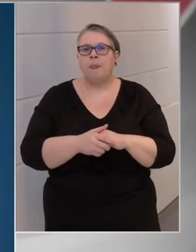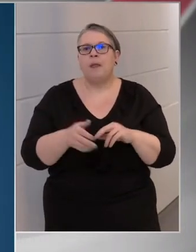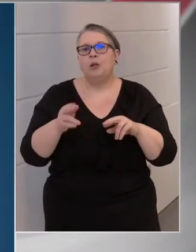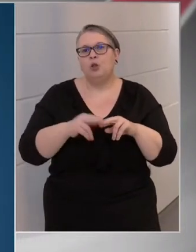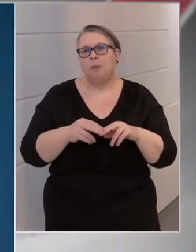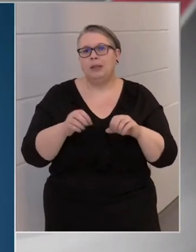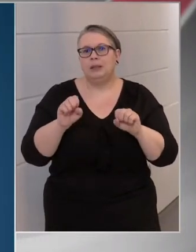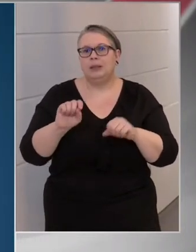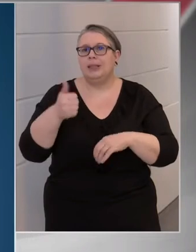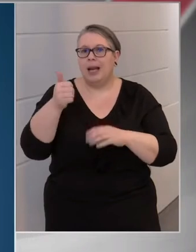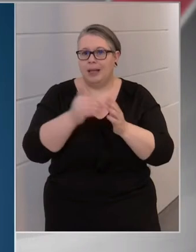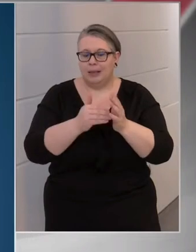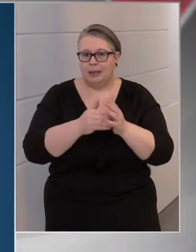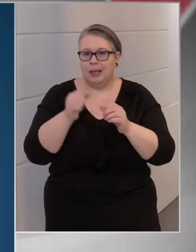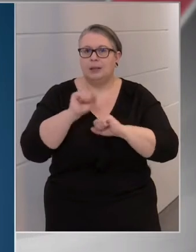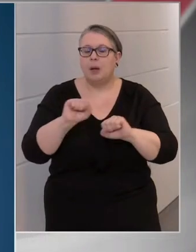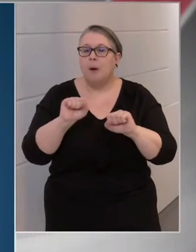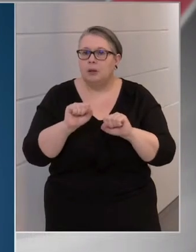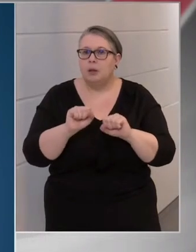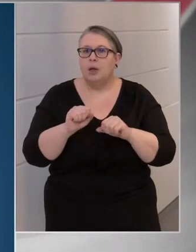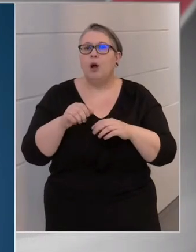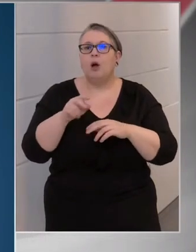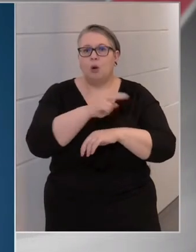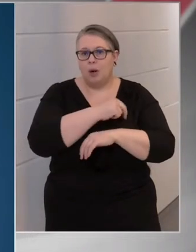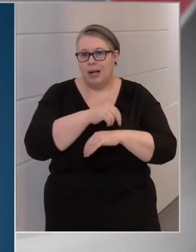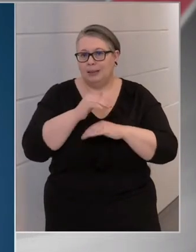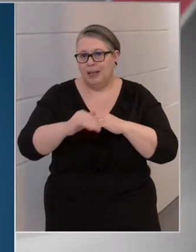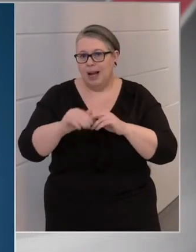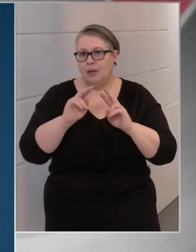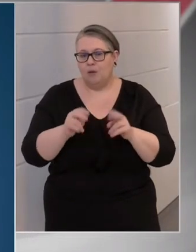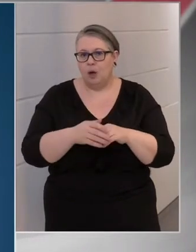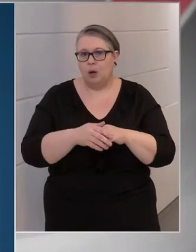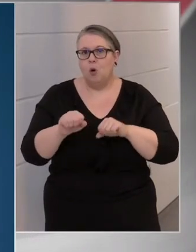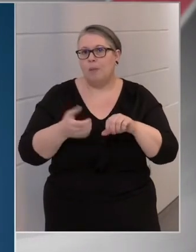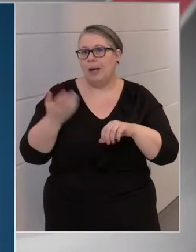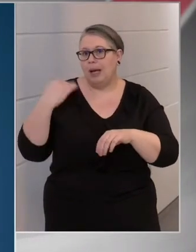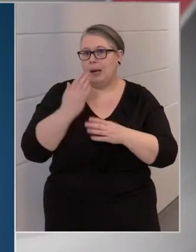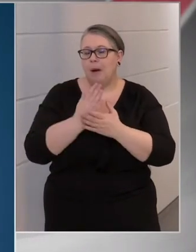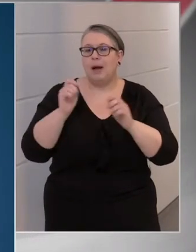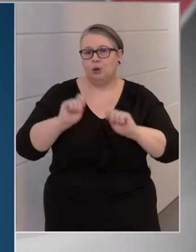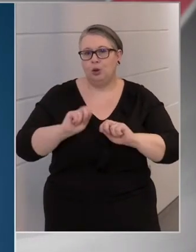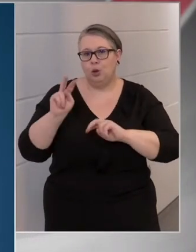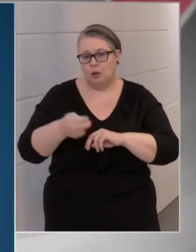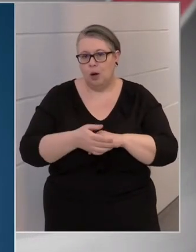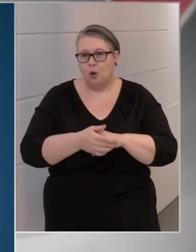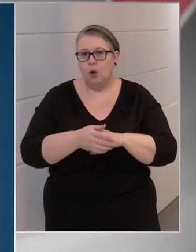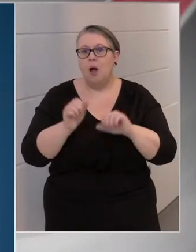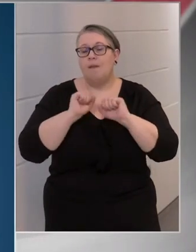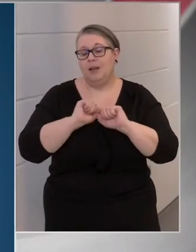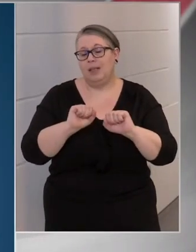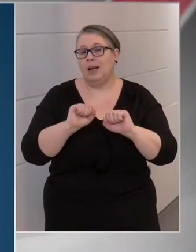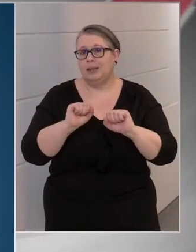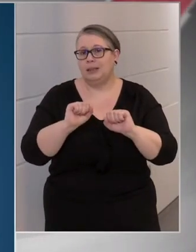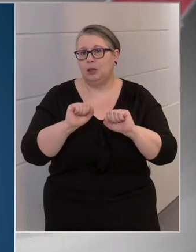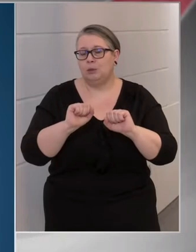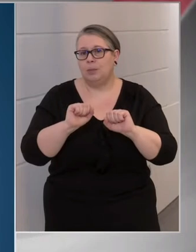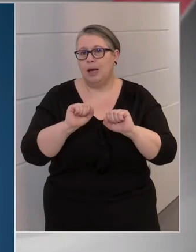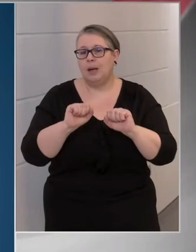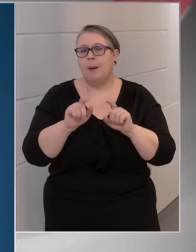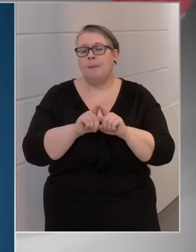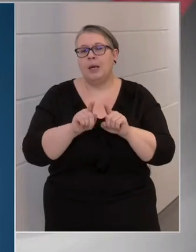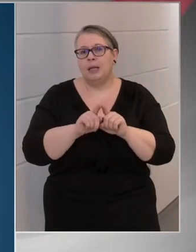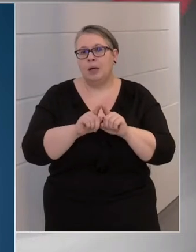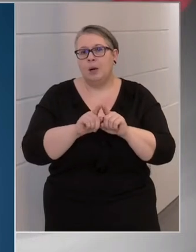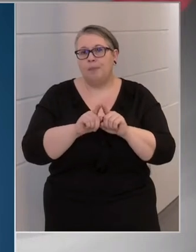több mint 11.000 szabad kórházi ágy van. A kormány korában már döntött arról, hogy a védekezésben mind